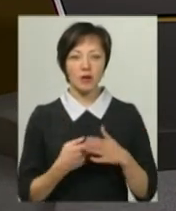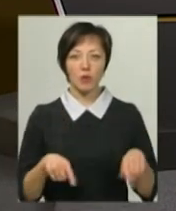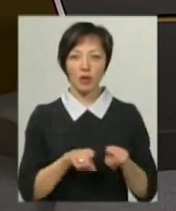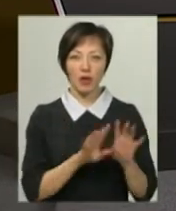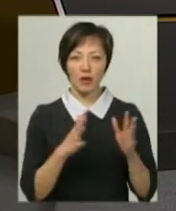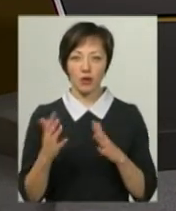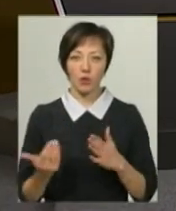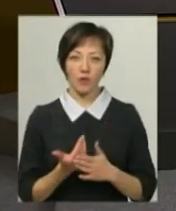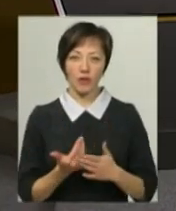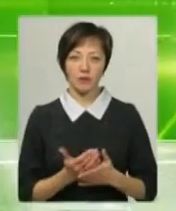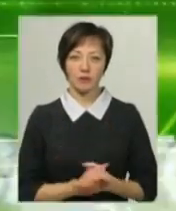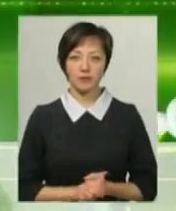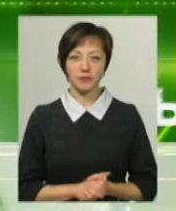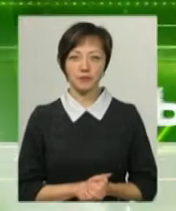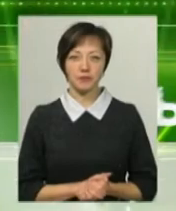про такі новини.